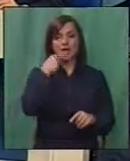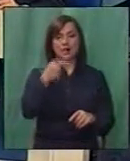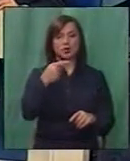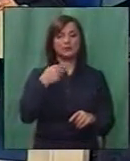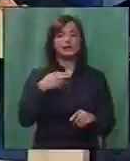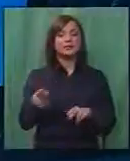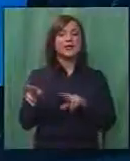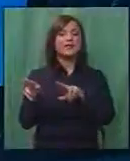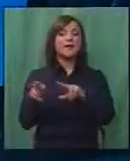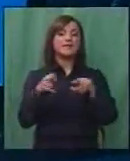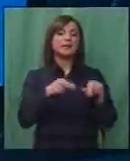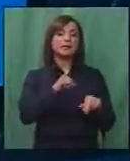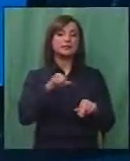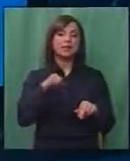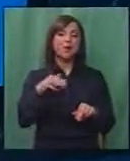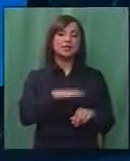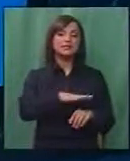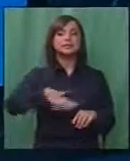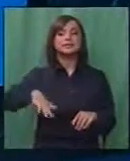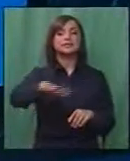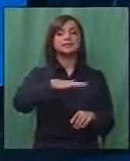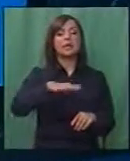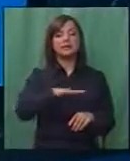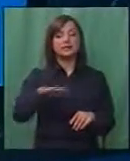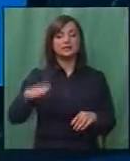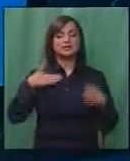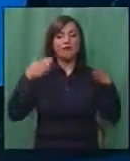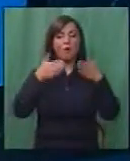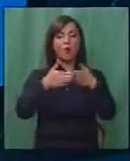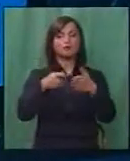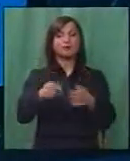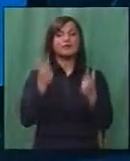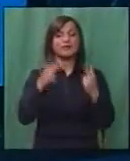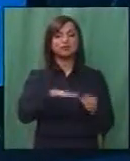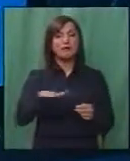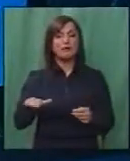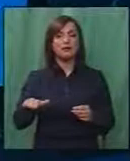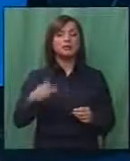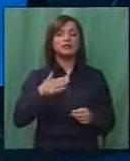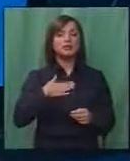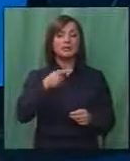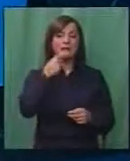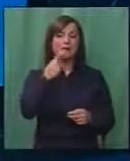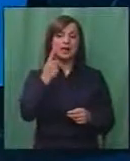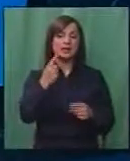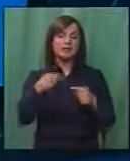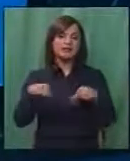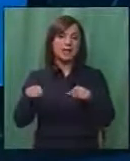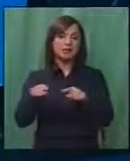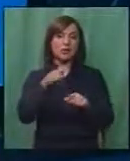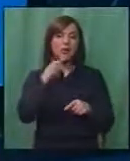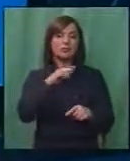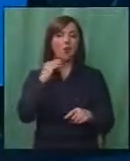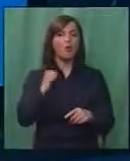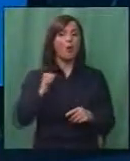тоа што се навративме само децата сите ни се во фокус на оваа емисија вечерашна. Ние фатифме само еден сегмент, кој е